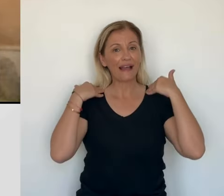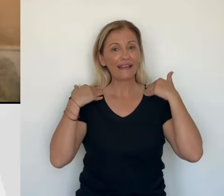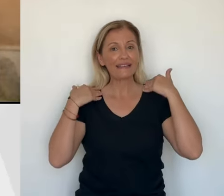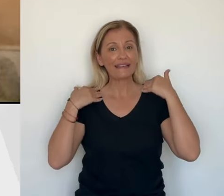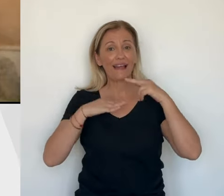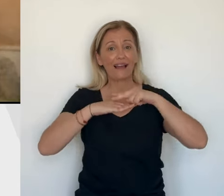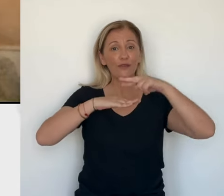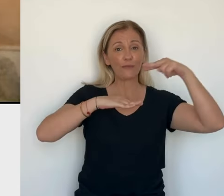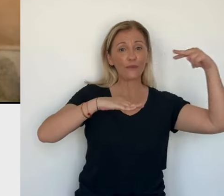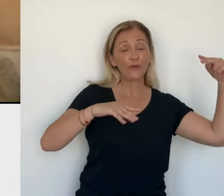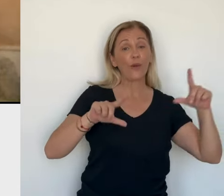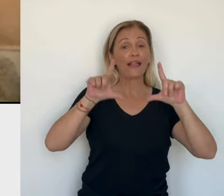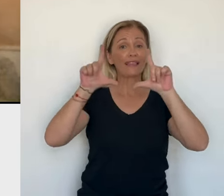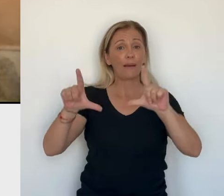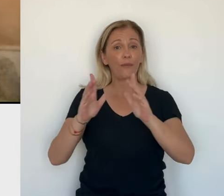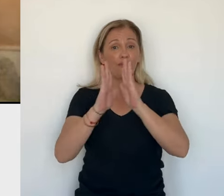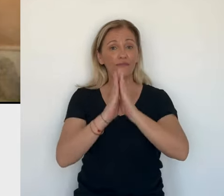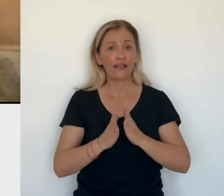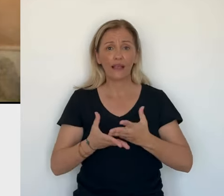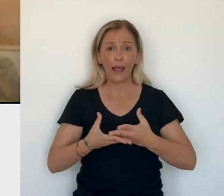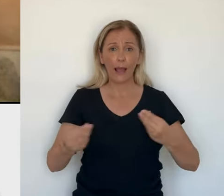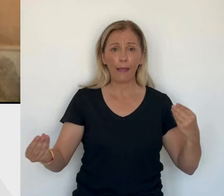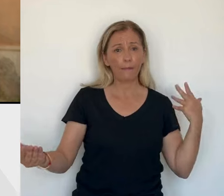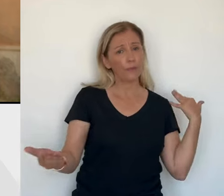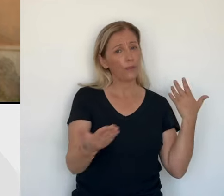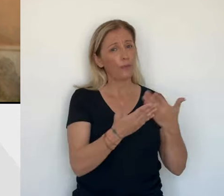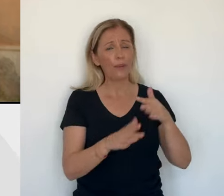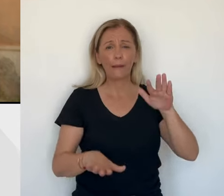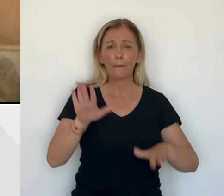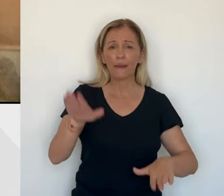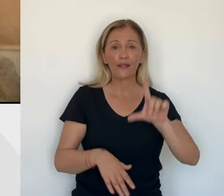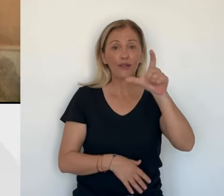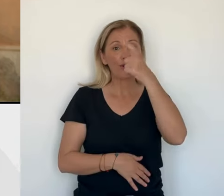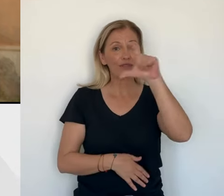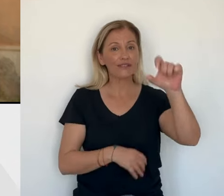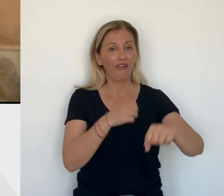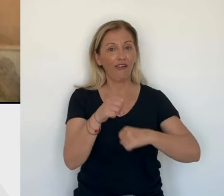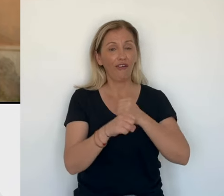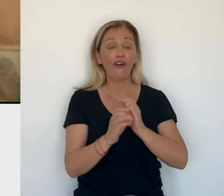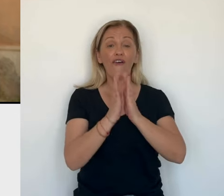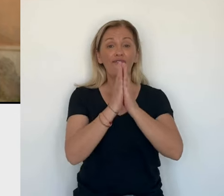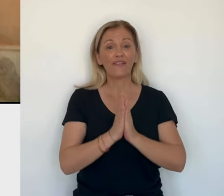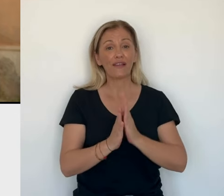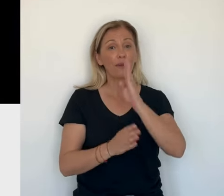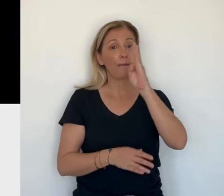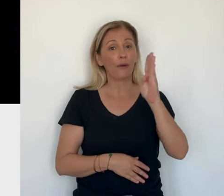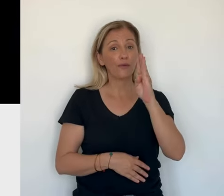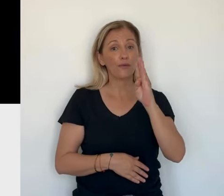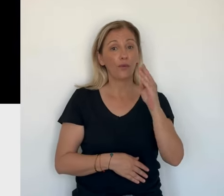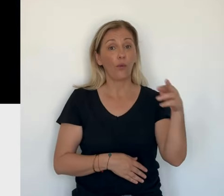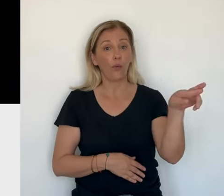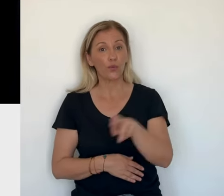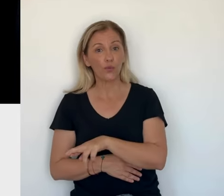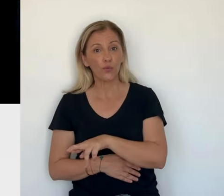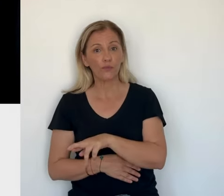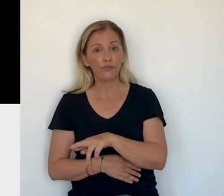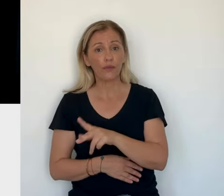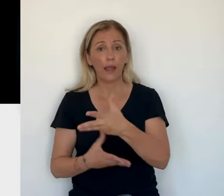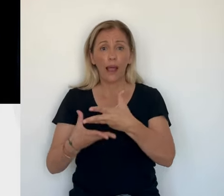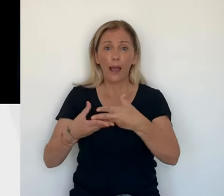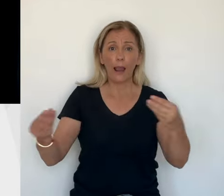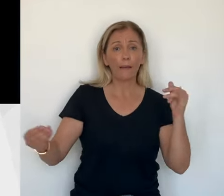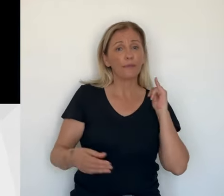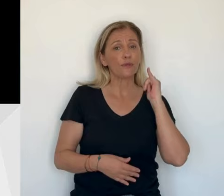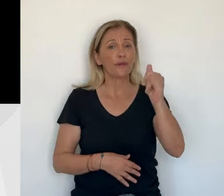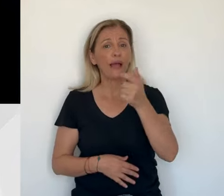La Madone de Brande n'était pas revenue chez elle dans l'église Sainte-Marie de l'Assomption depuis près de 200 ans. Depuis, l'oeuvre avait disparu